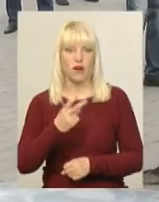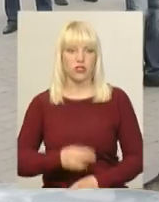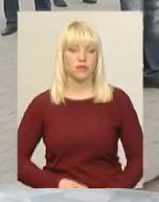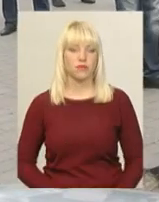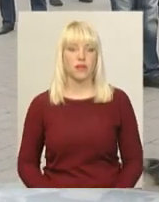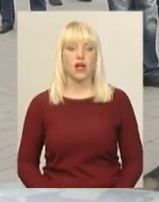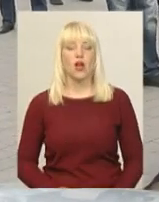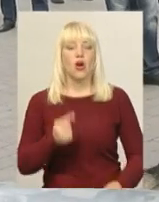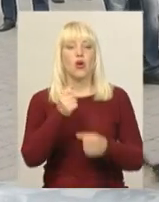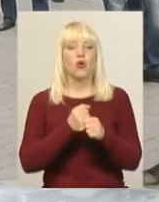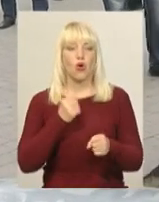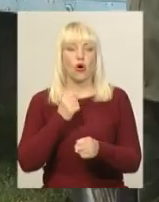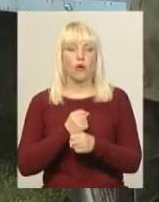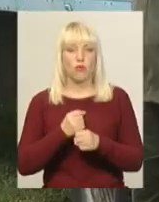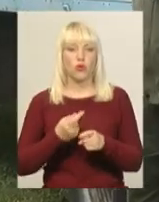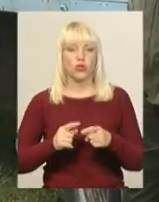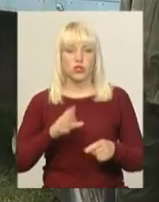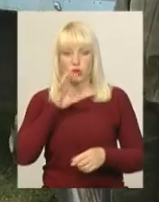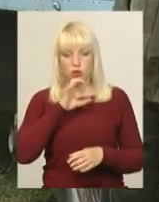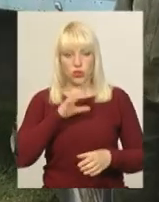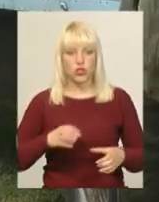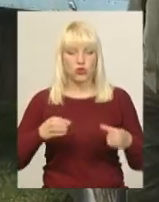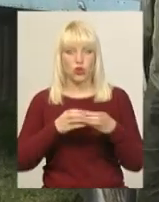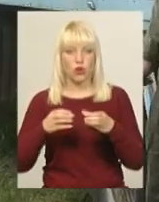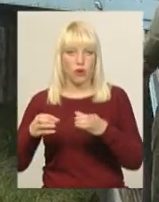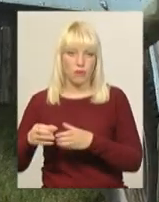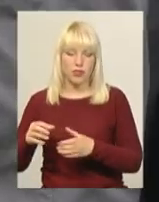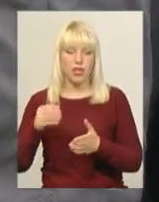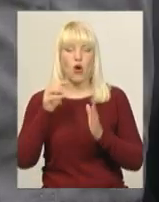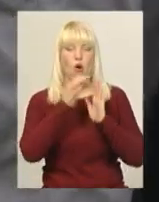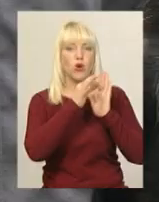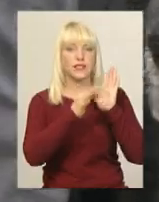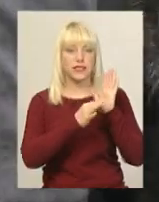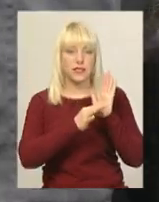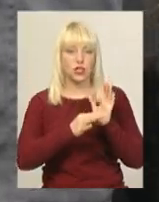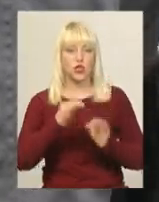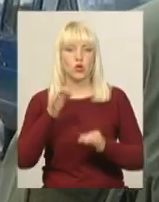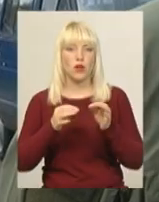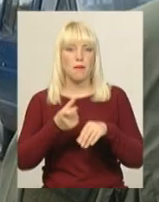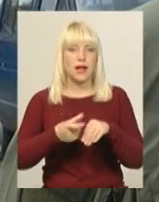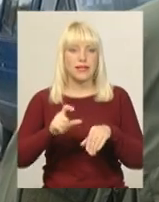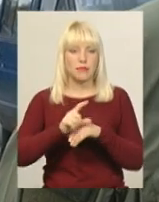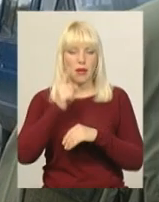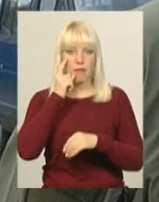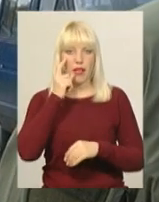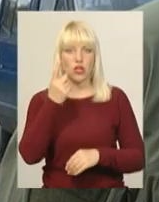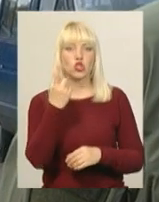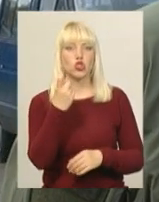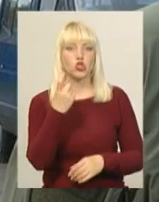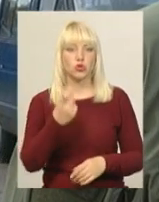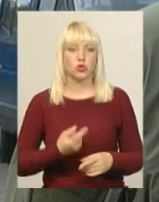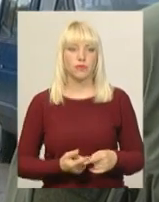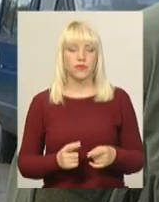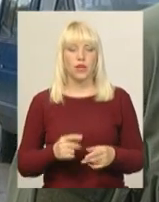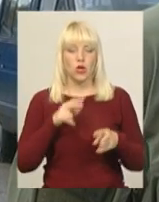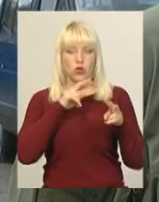Роботу кінологічної команди оцінює міжнародний журі. Максимальна оцінка за виконане завдання – 100 балів. Проводиться оцінка критерію догляд